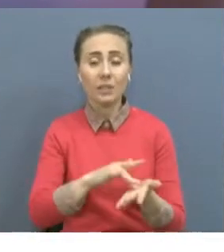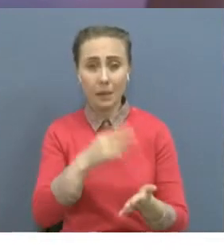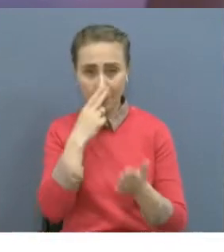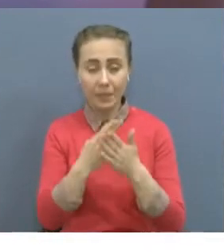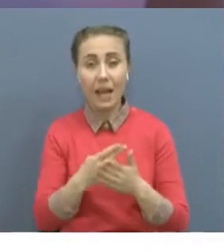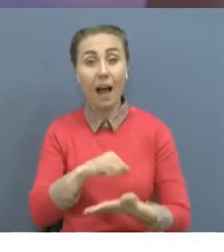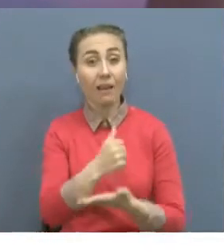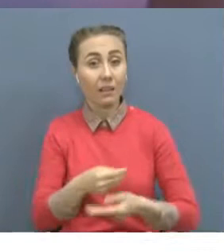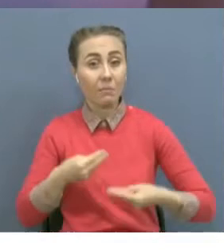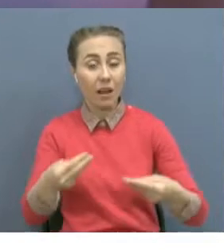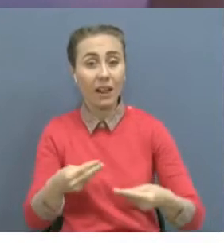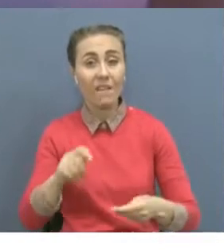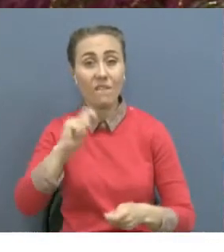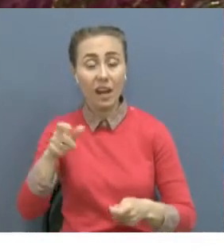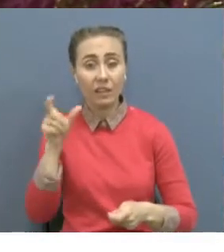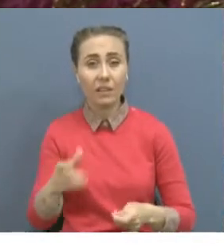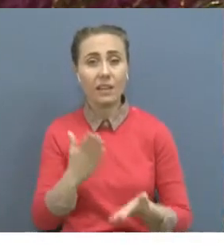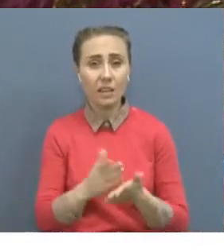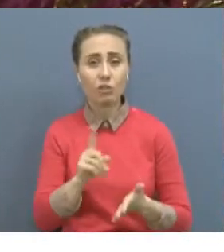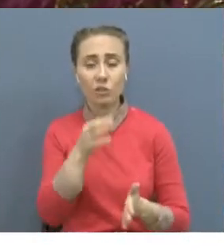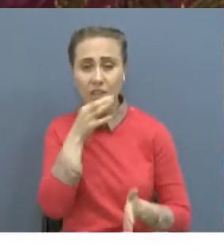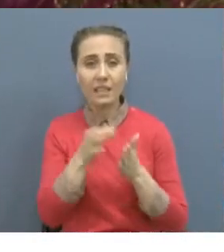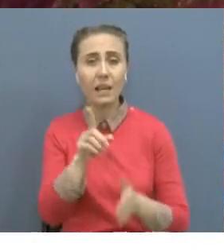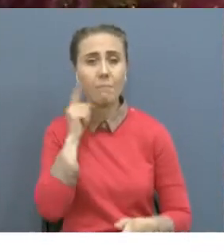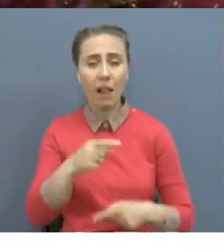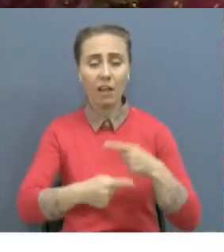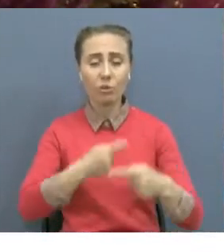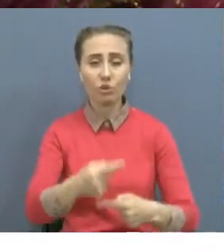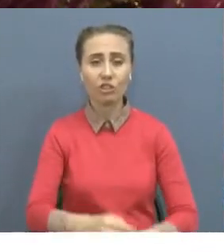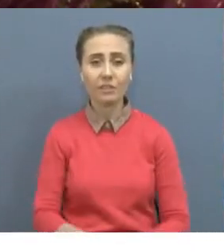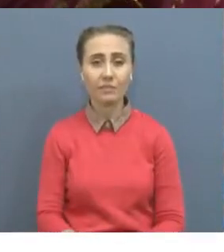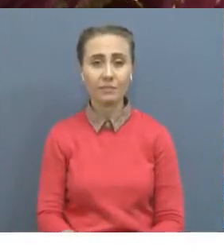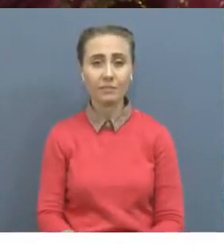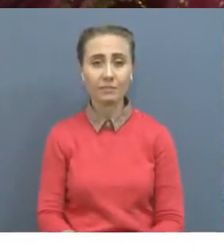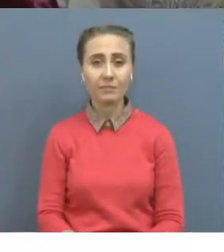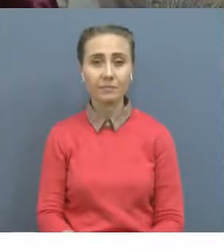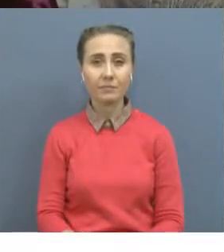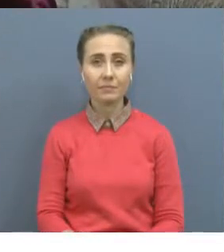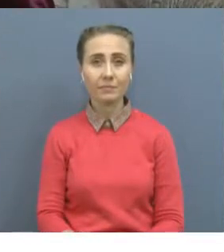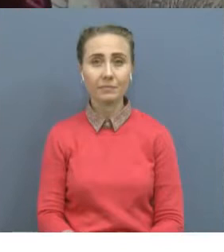Бүгінгір бақтың жарқын өмір үшін сұрапқы соғысының сондығын көріп келген аса қалдың жастарға айтарда бар.